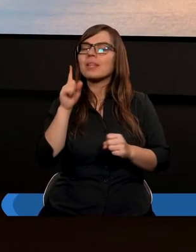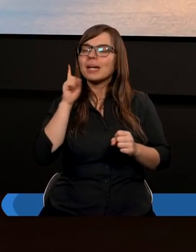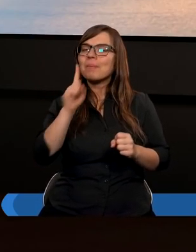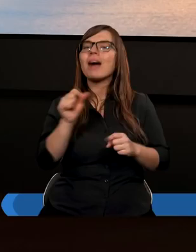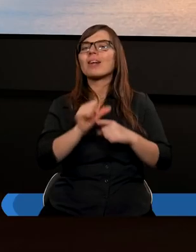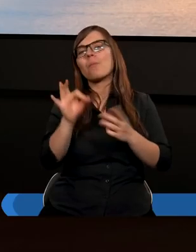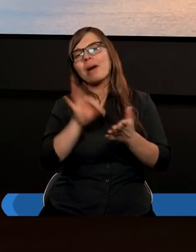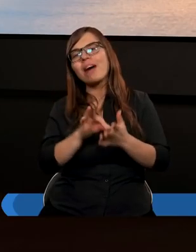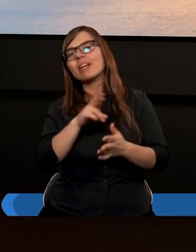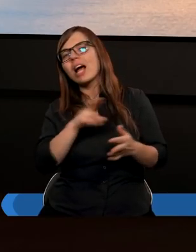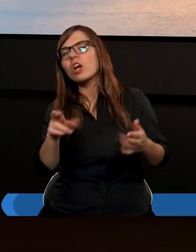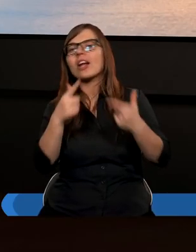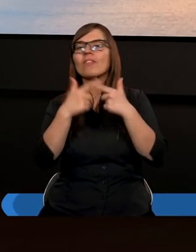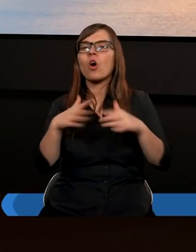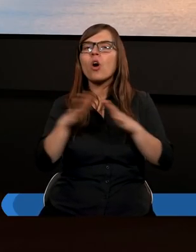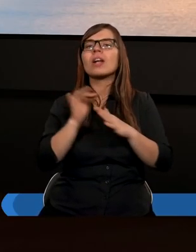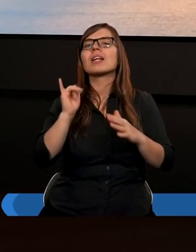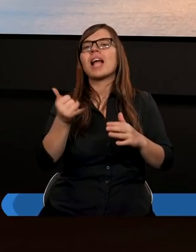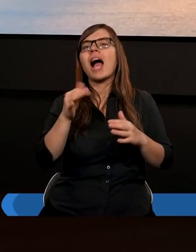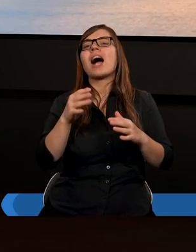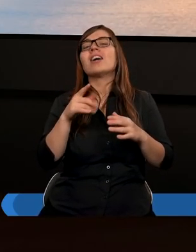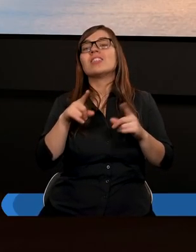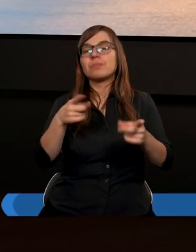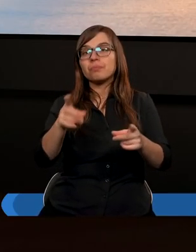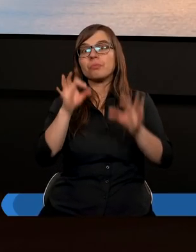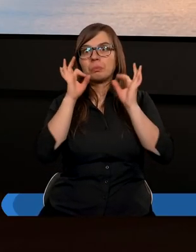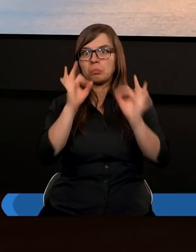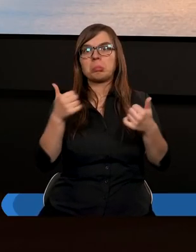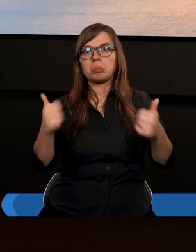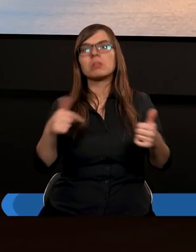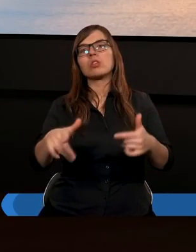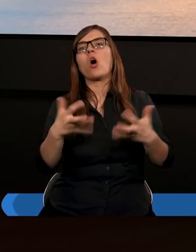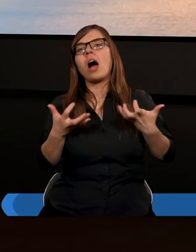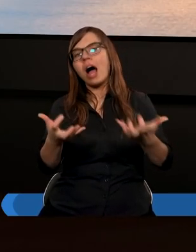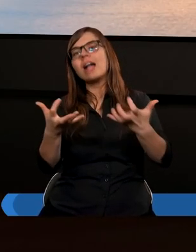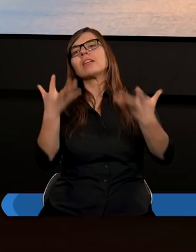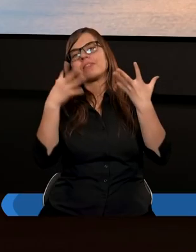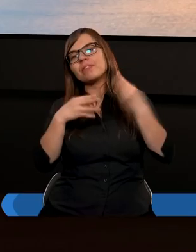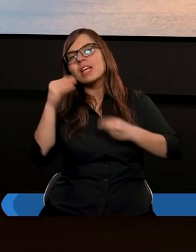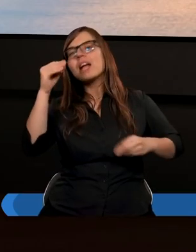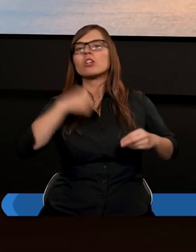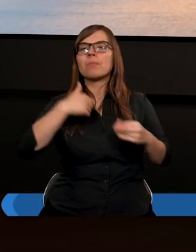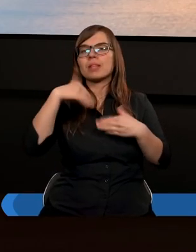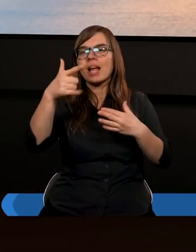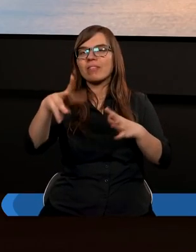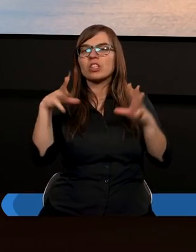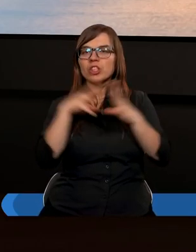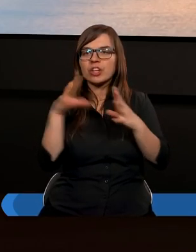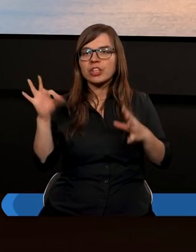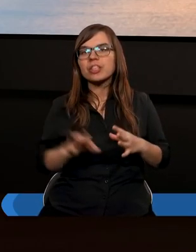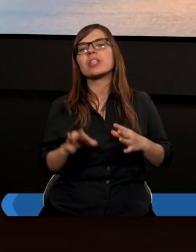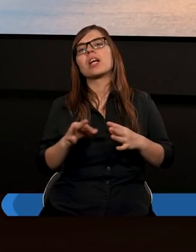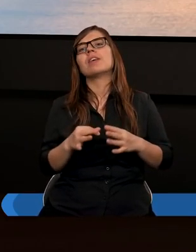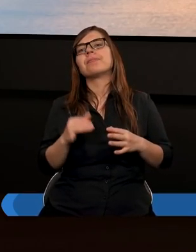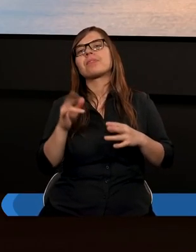pewne rzeczy w Kościele, jak dobrze funkcjonują, no to wtedy jest większa ochota, żeby dawać tę dziesięcinę.